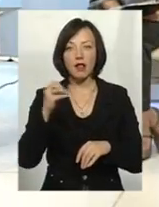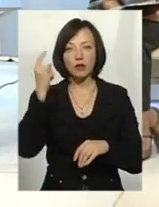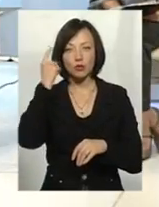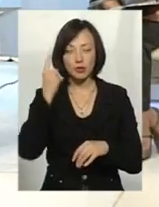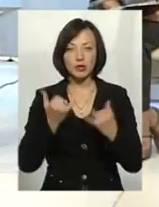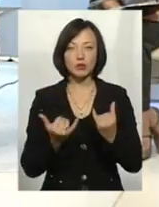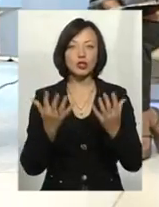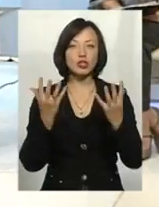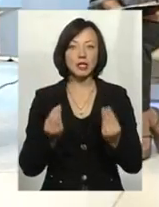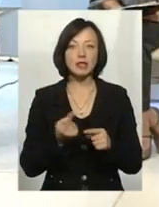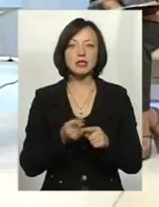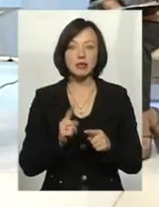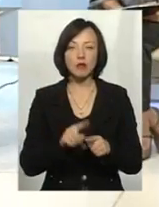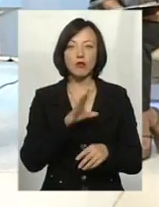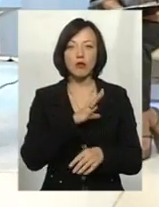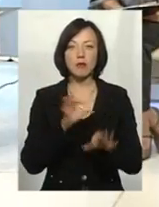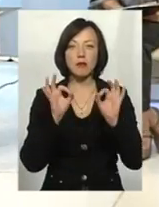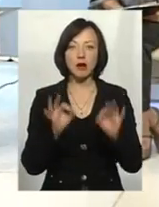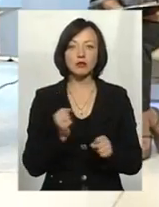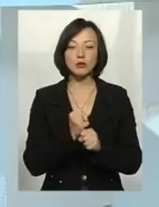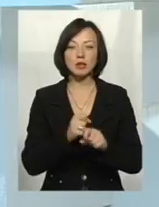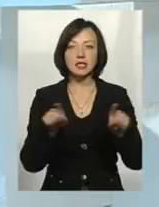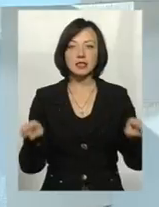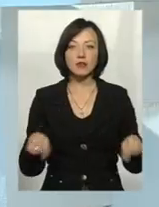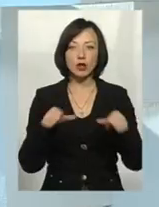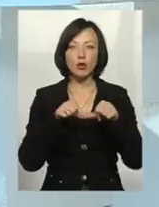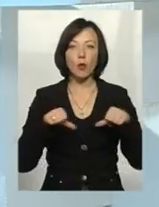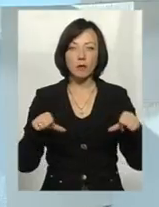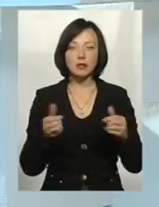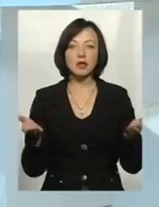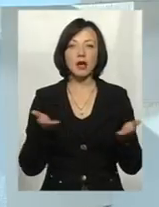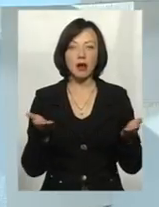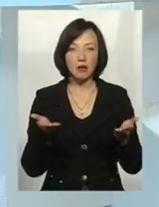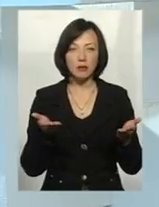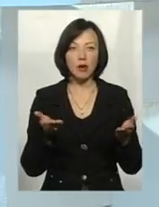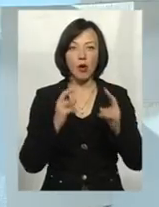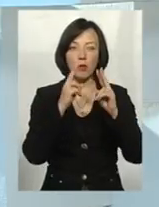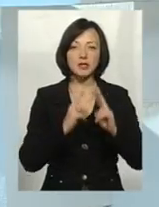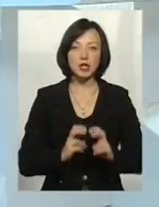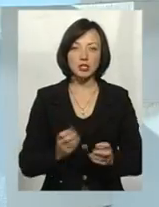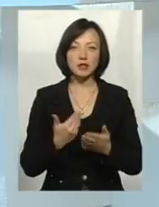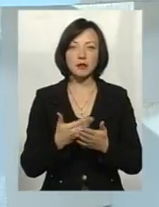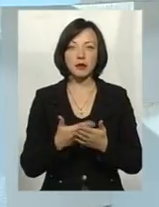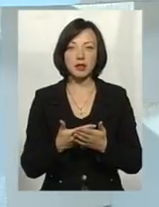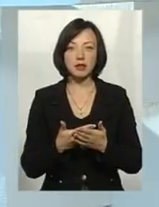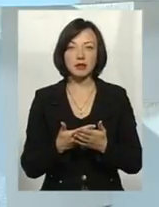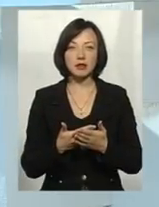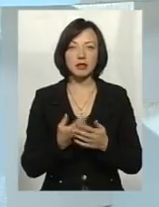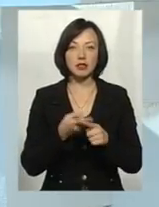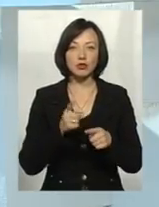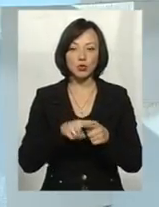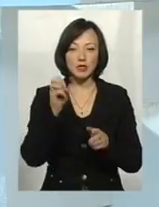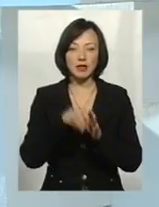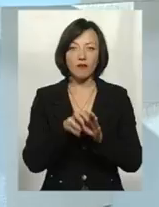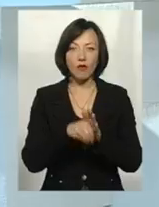на сьогоднішній день це було б доцільніше створити комісію, яка б обстежила, наприклад, безпосередньо дану з львову